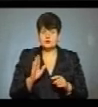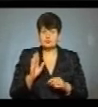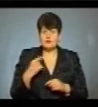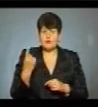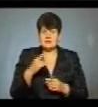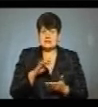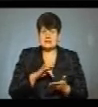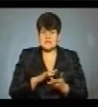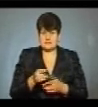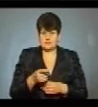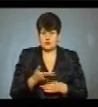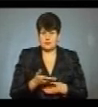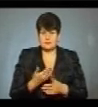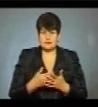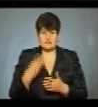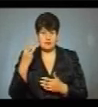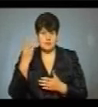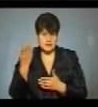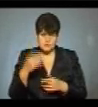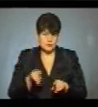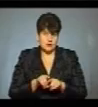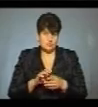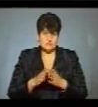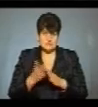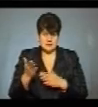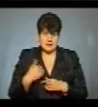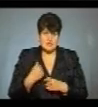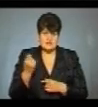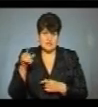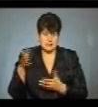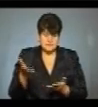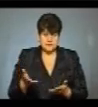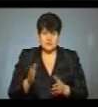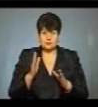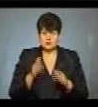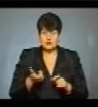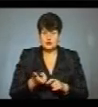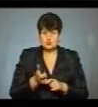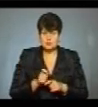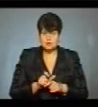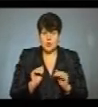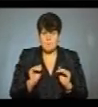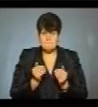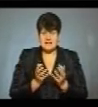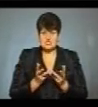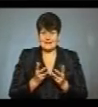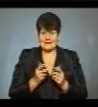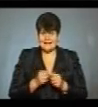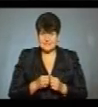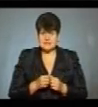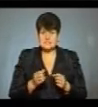тобто в Тернополі. Ну, в Хмельницькому прилизна така сама ситуація, тобто буде дуже обмежена кількість